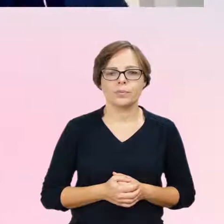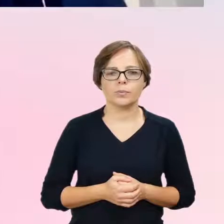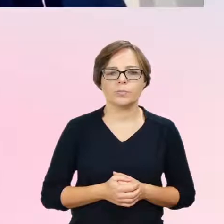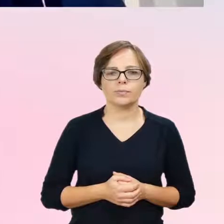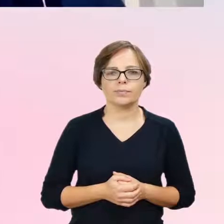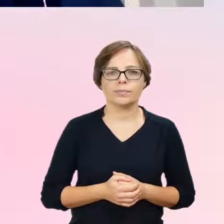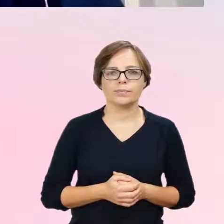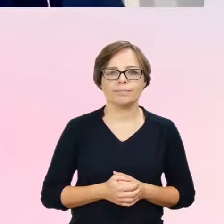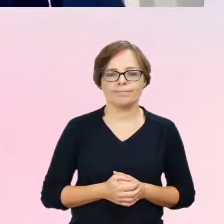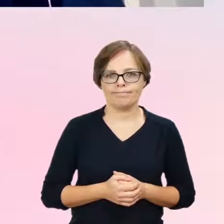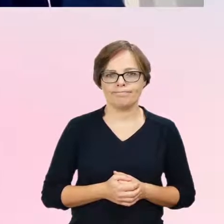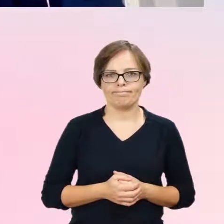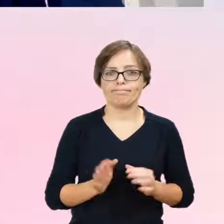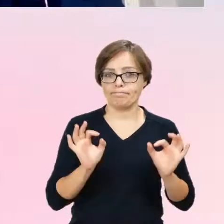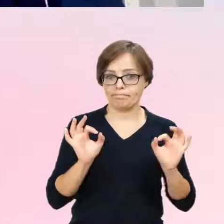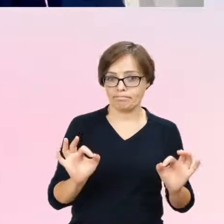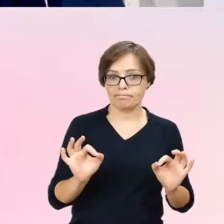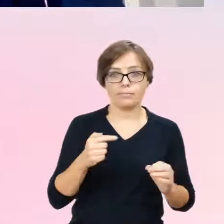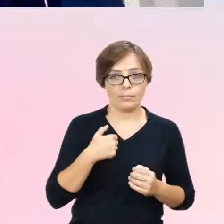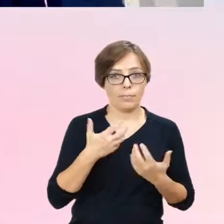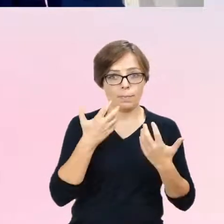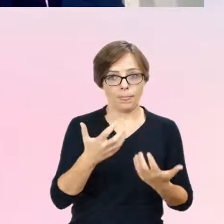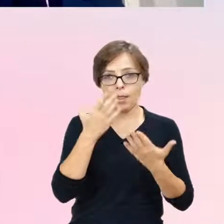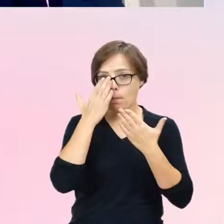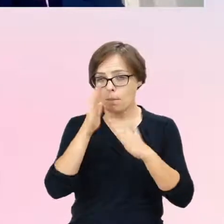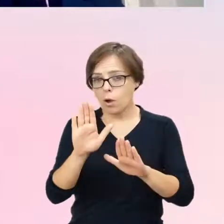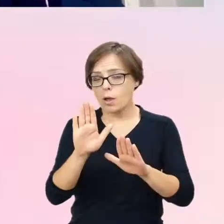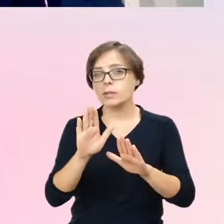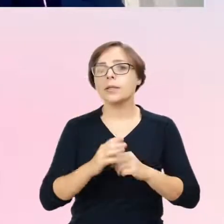No dobrze. Tutaj chciałam pokazać Państwu